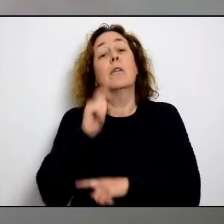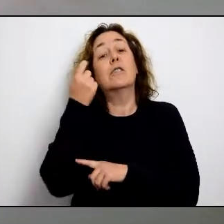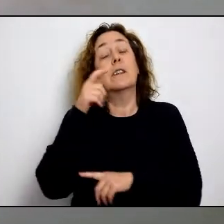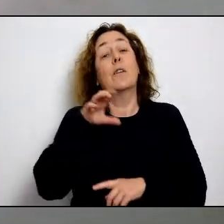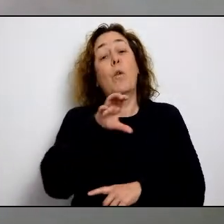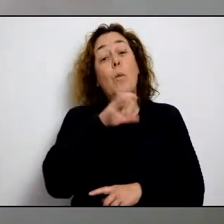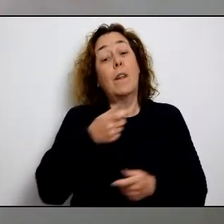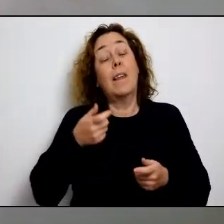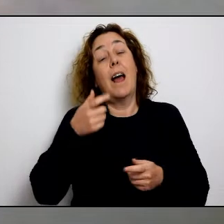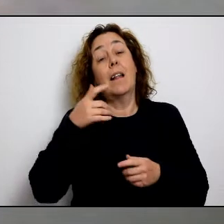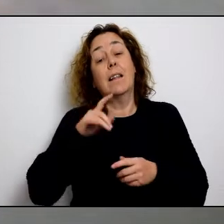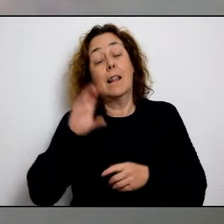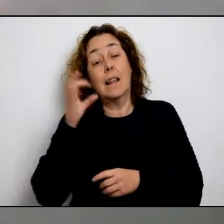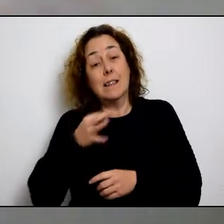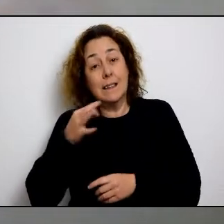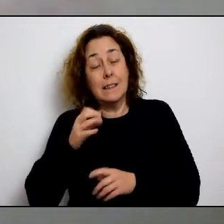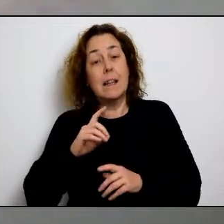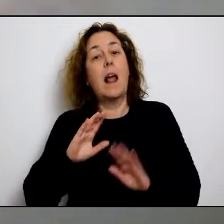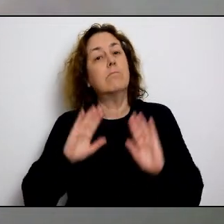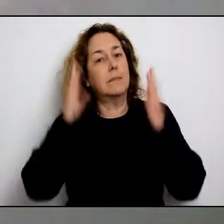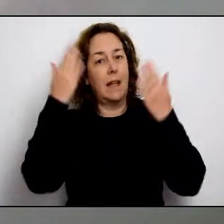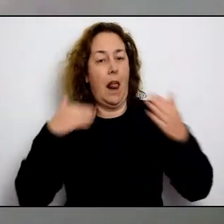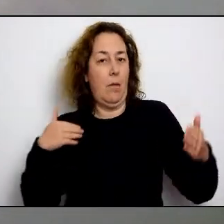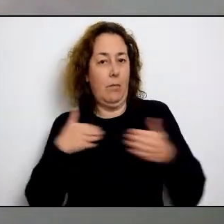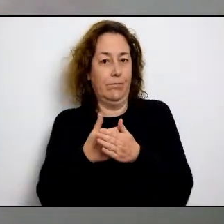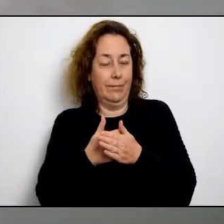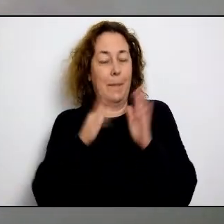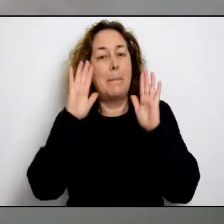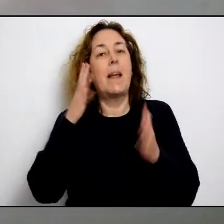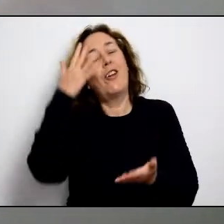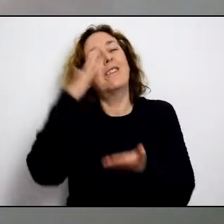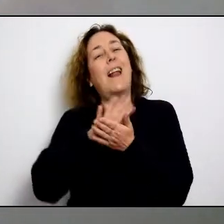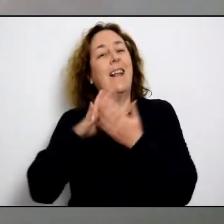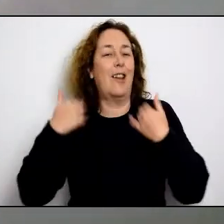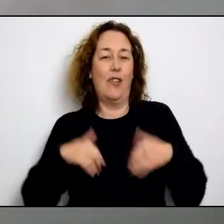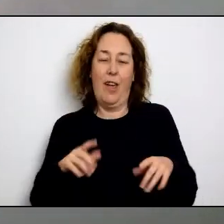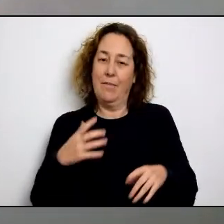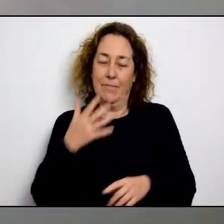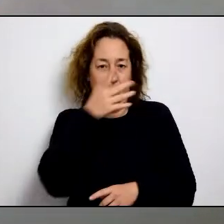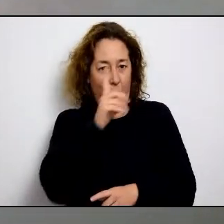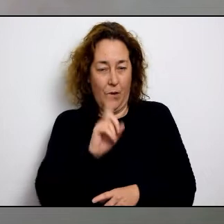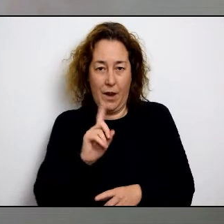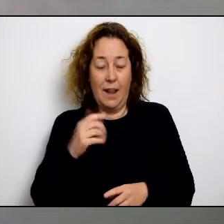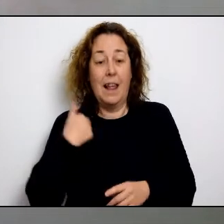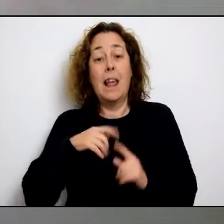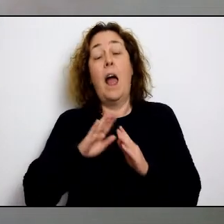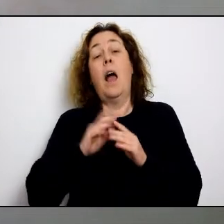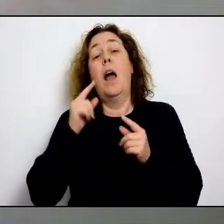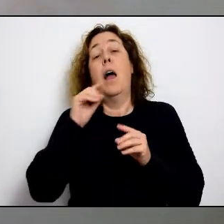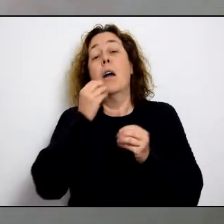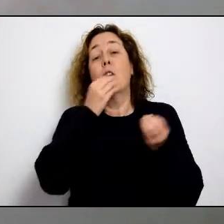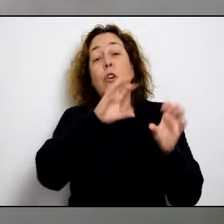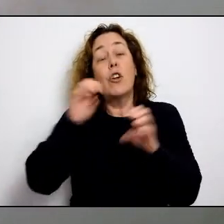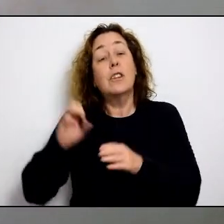i aeroports a temps, hem aconseguit contenir dins de sa nostra comunitat i sa nostra illa en concret a temps aquesta malaltia, però